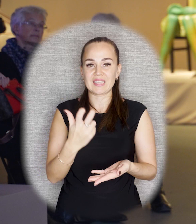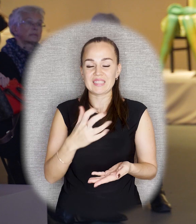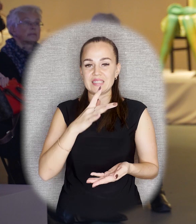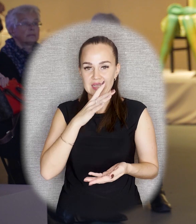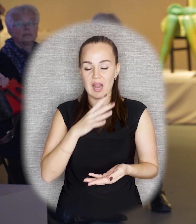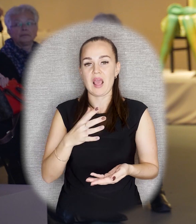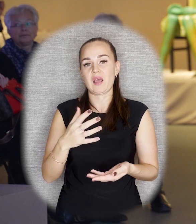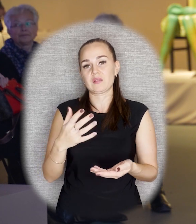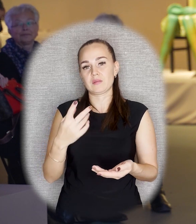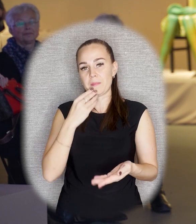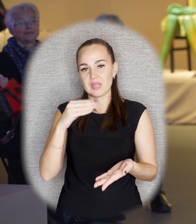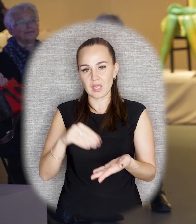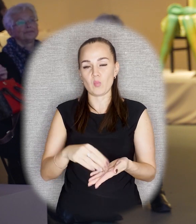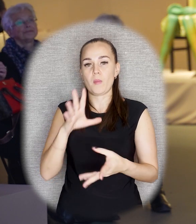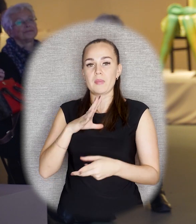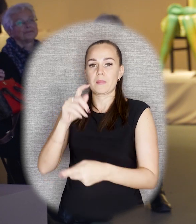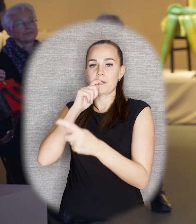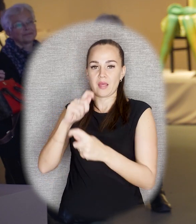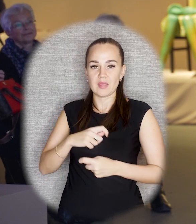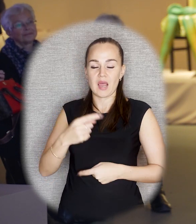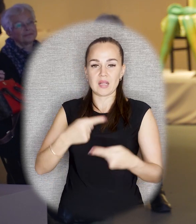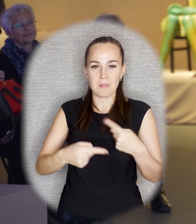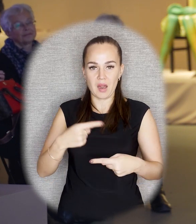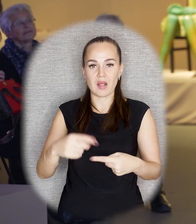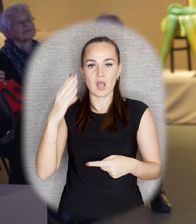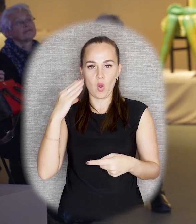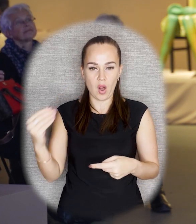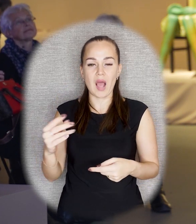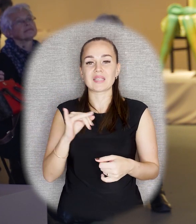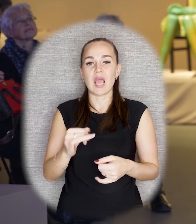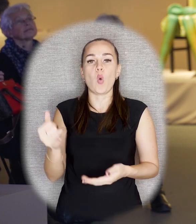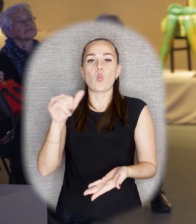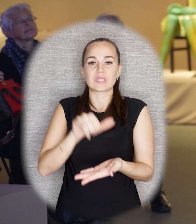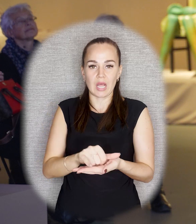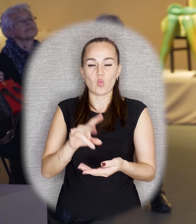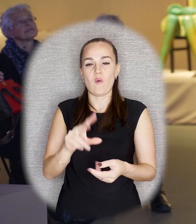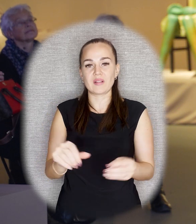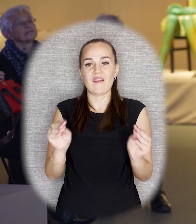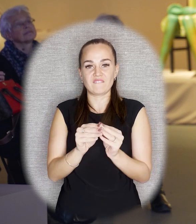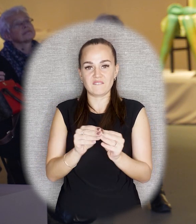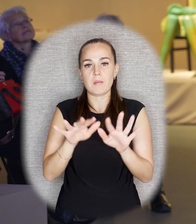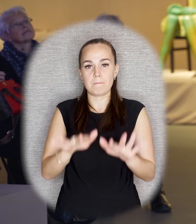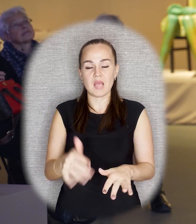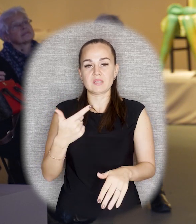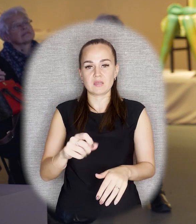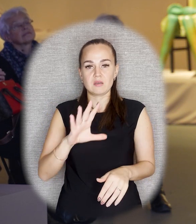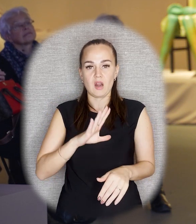обратно голландцами и был установлен примерно на том месте, где он и стоял. Чуть-чуть место было сдвинуто.